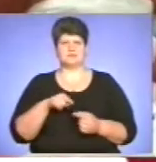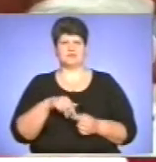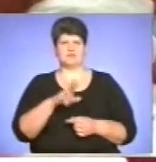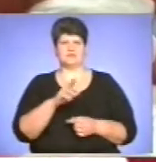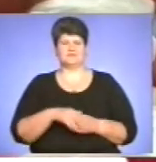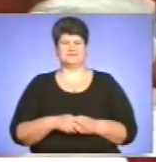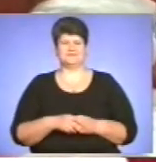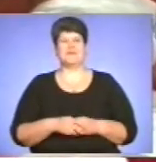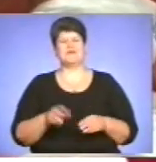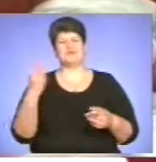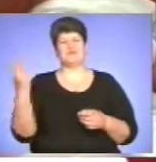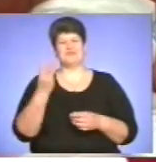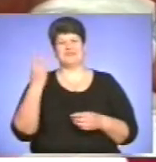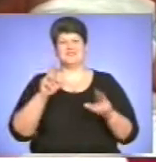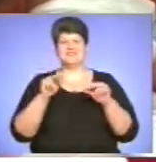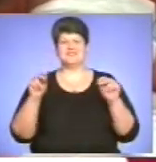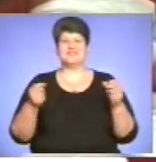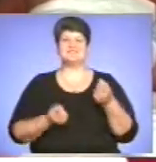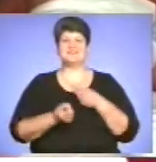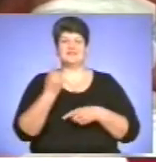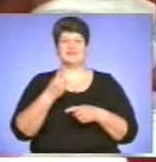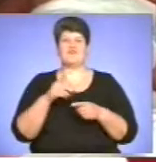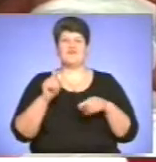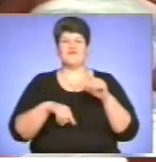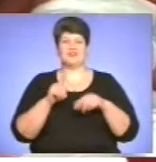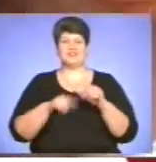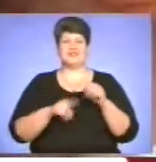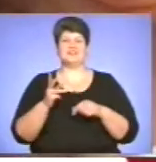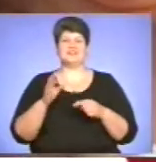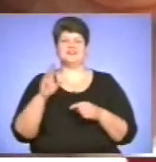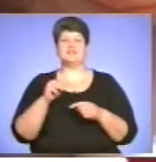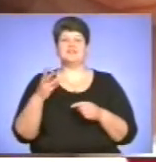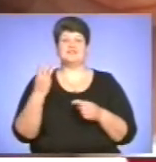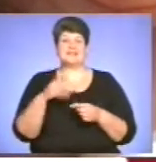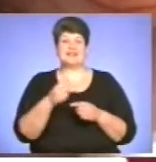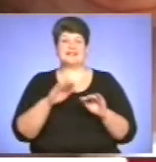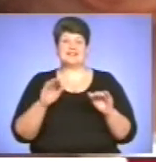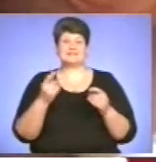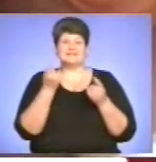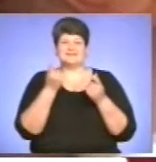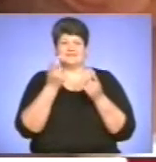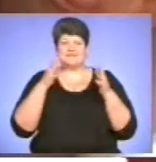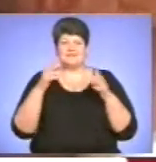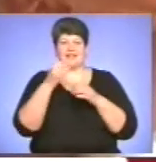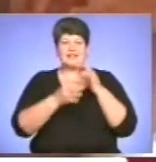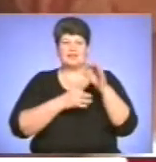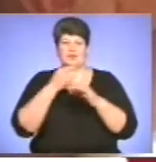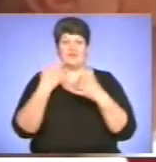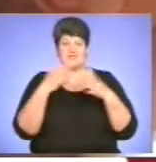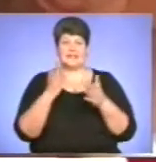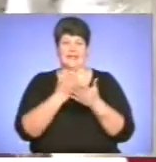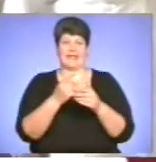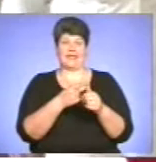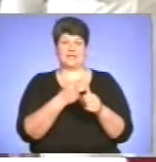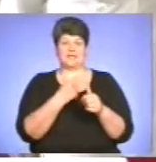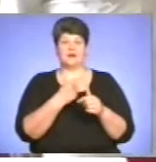Потрійне щастя з'явилося у родині Василя та Галини Якубець. Зараз маля там трохи більше доби. Але у них вже є імена. Про це